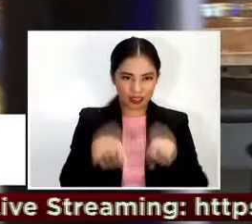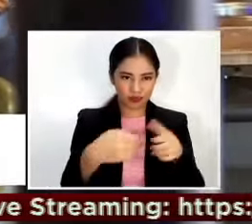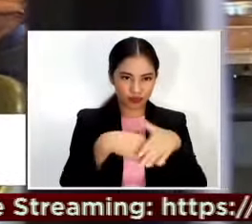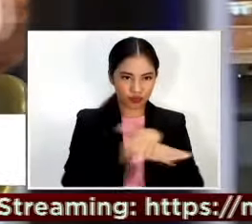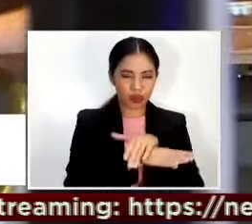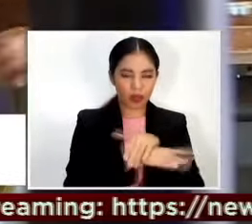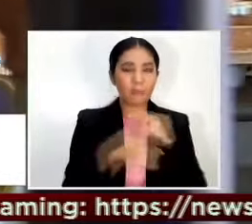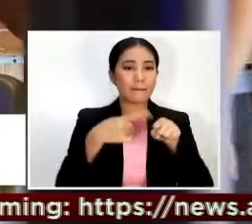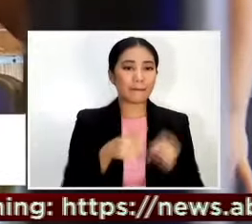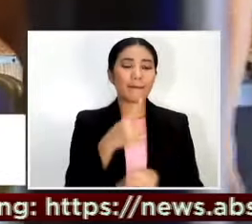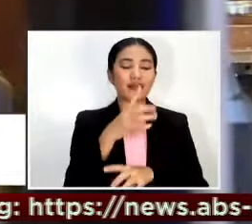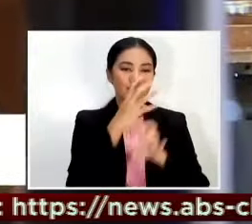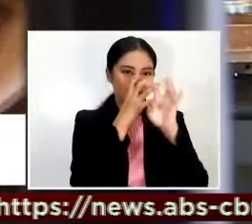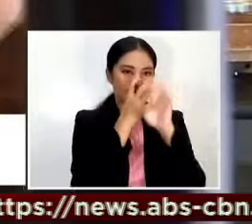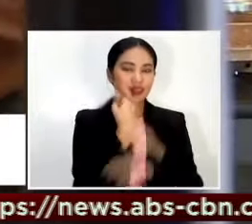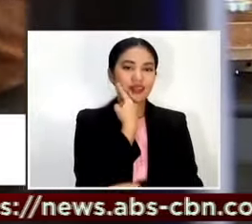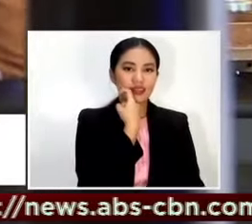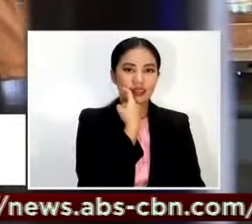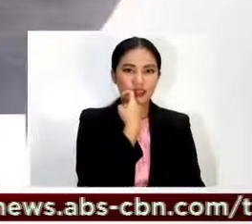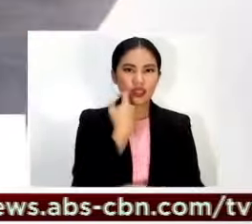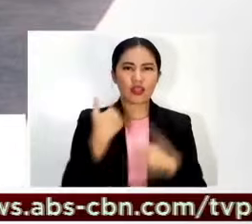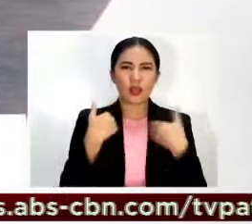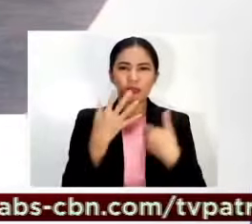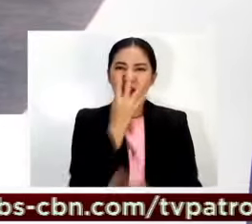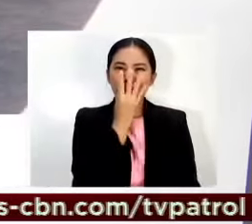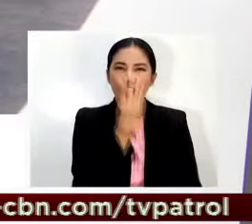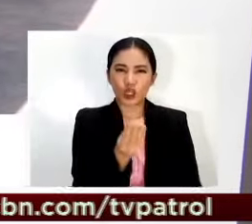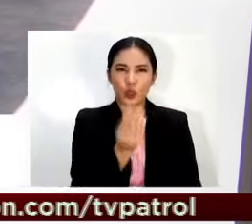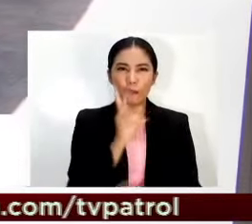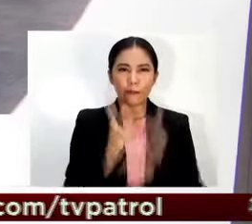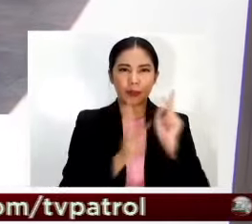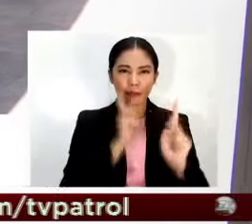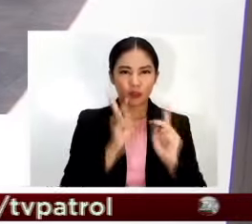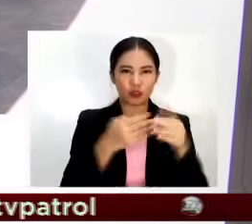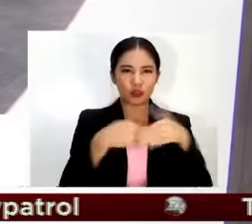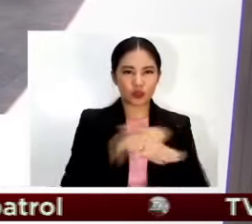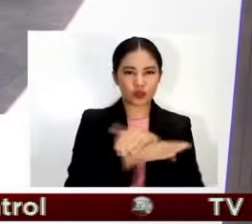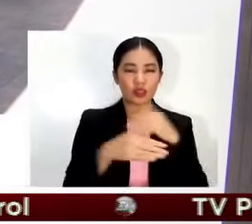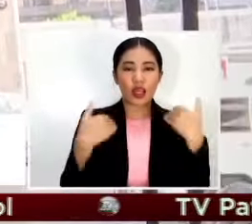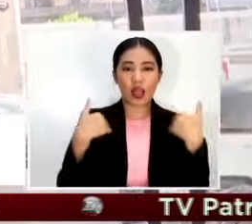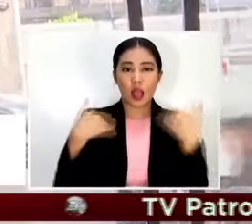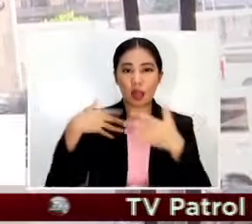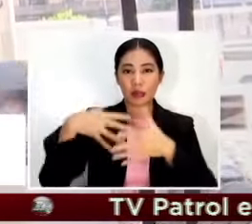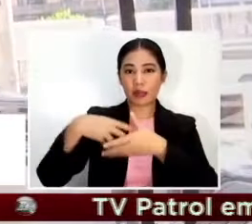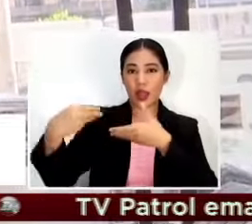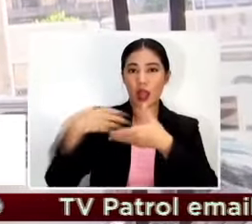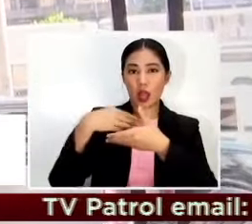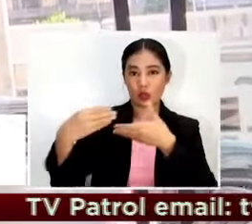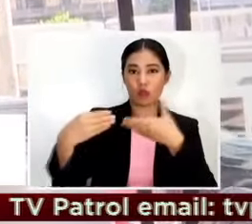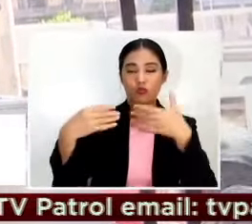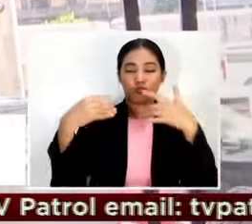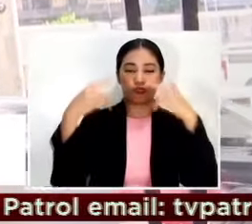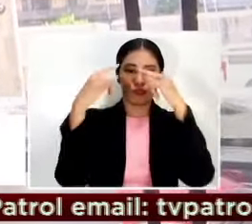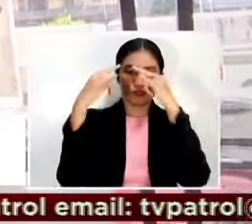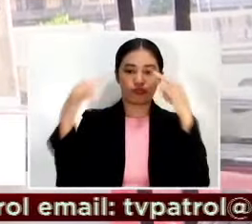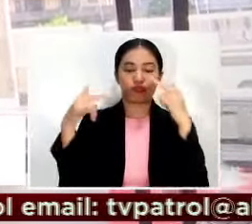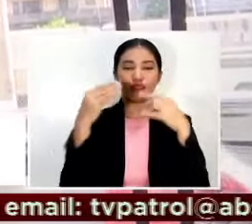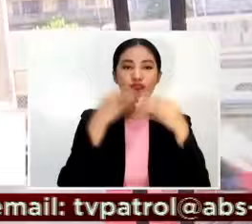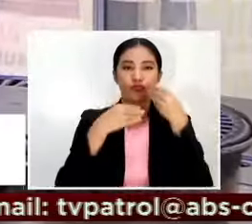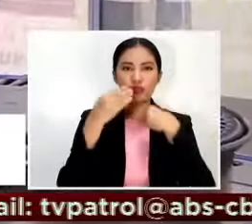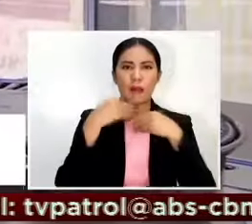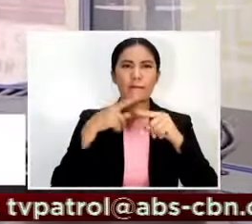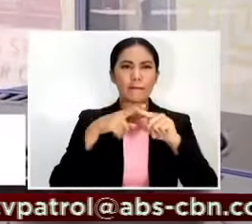pinakamaraming bilang ng customer na nakakapasok may outdoor o alfresco area man problema ang init ng